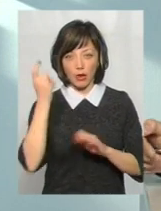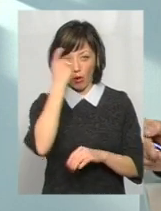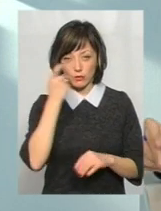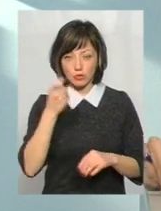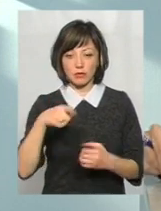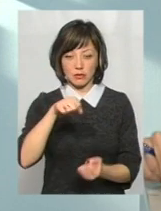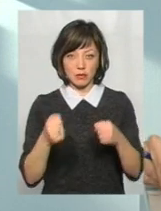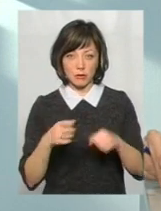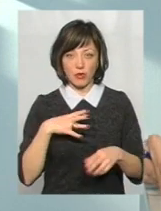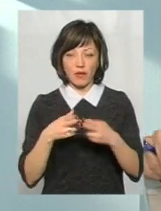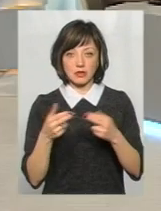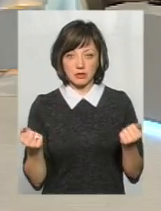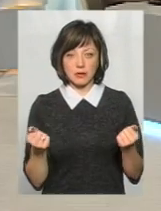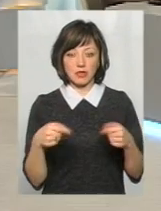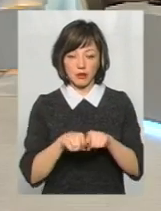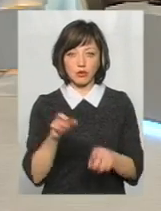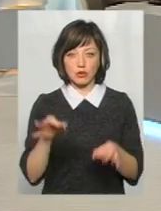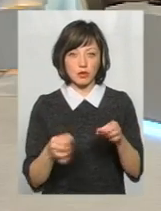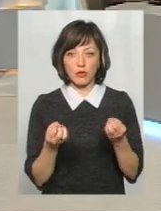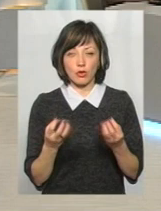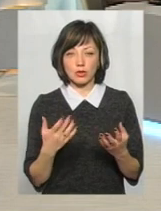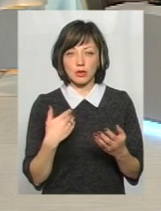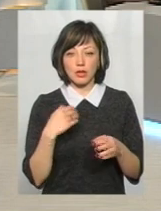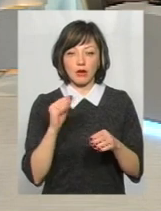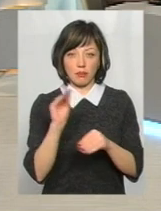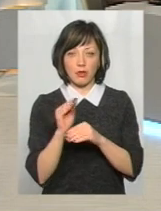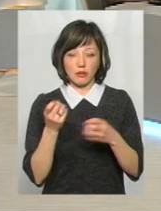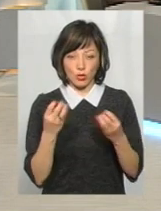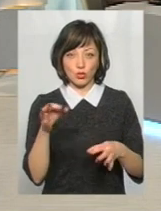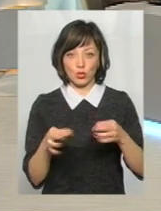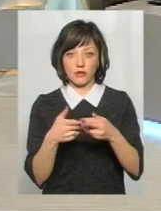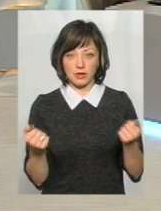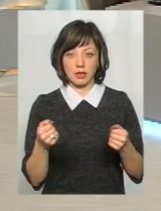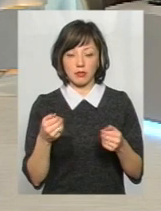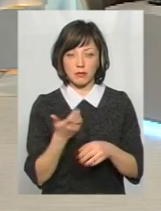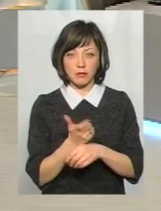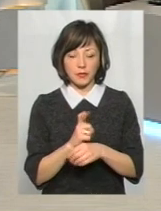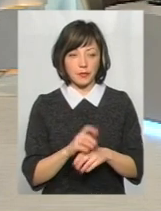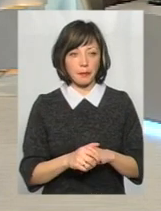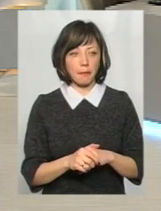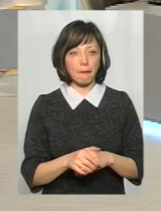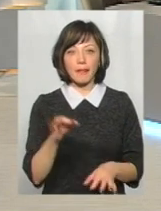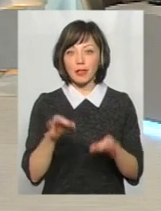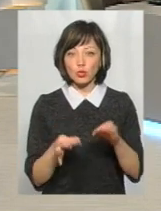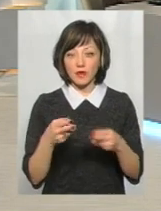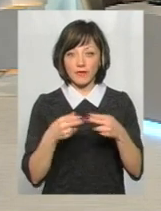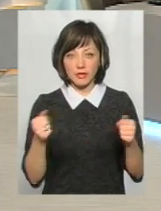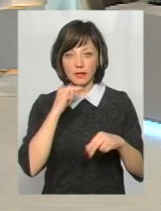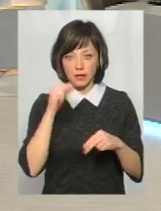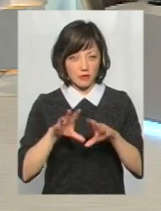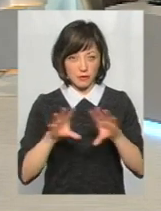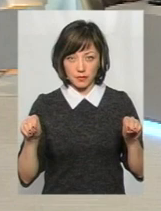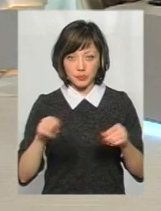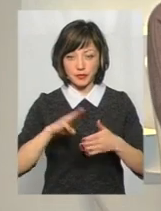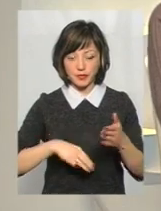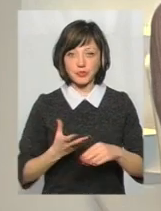спійняння, і їх визнавав такими судами. Тобто, це не просто так, їх визнає суд, і все. І на цьому суд визнає, і на цьому все обмежується?